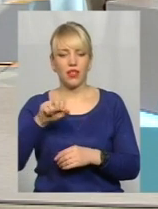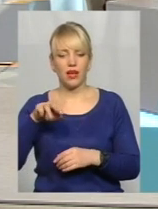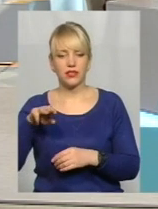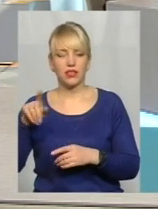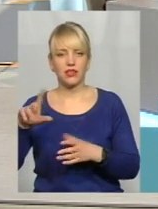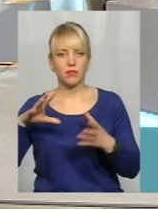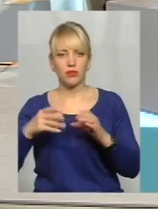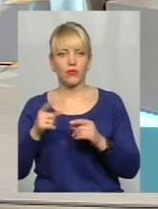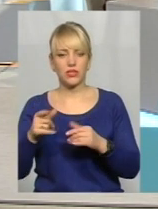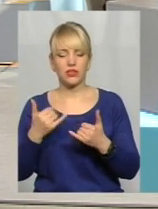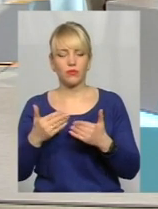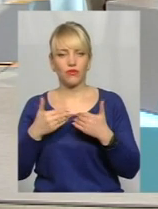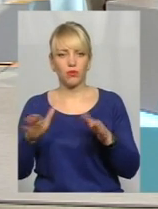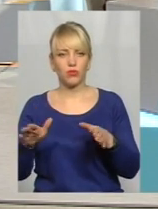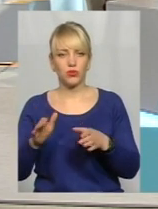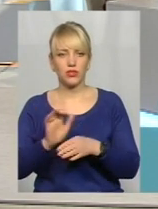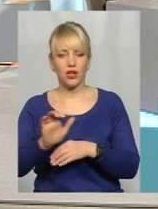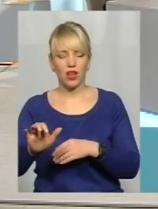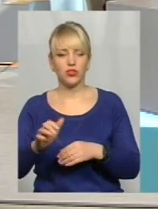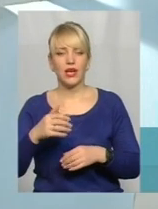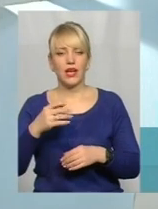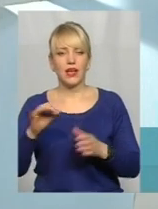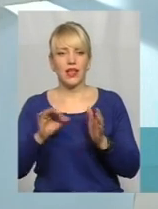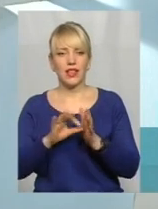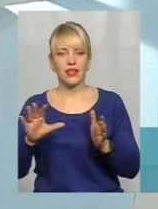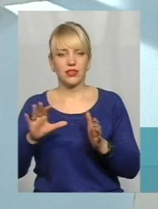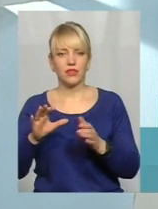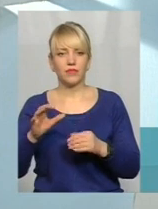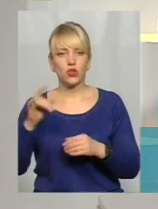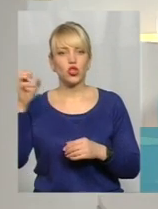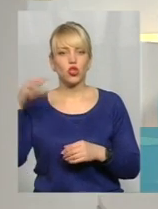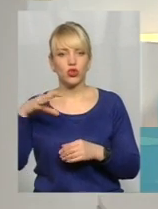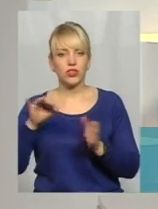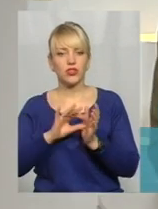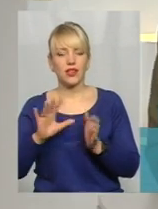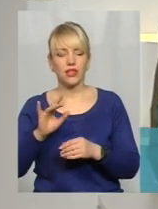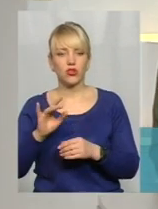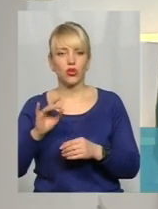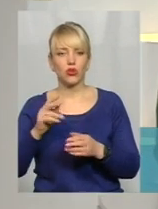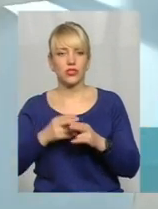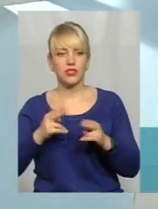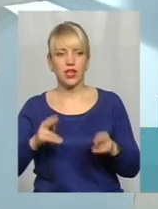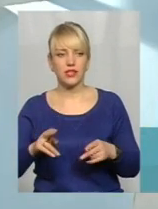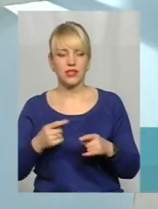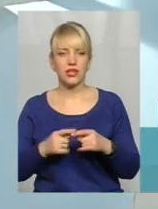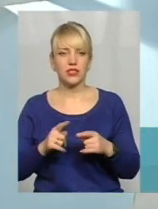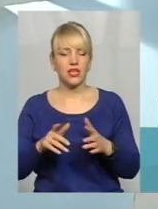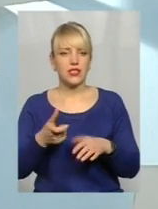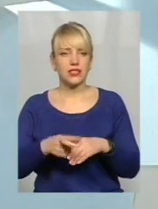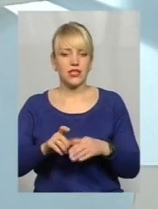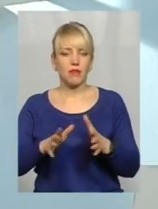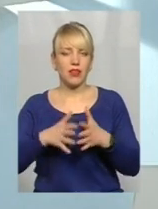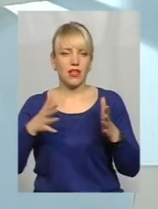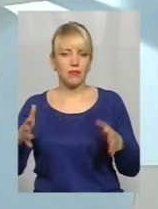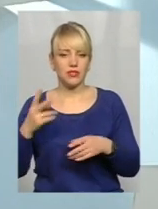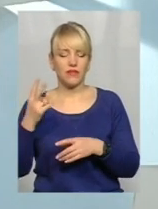запускають сонячну інтернетістанцію на 50 МВт, це дуже велика станція. У нас найбільше десь на 9, так? Для нашого розуміння це в два